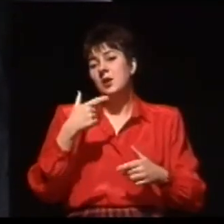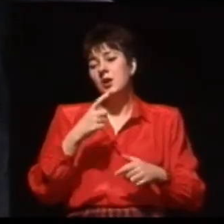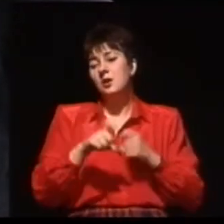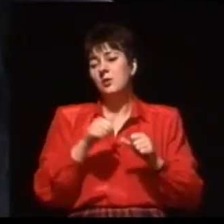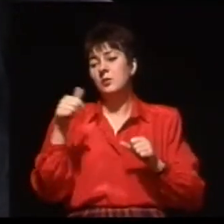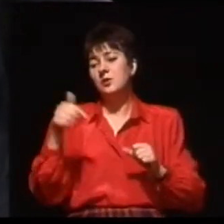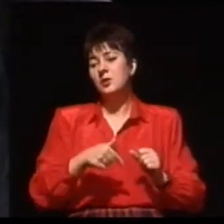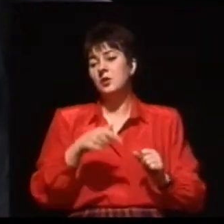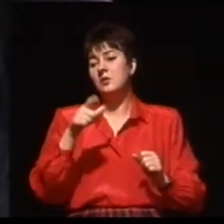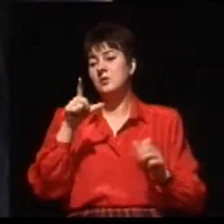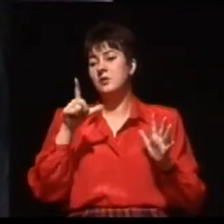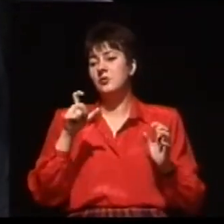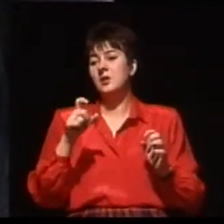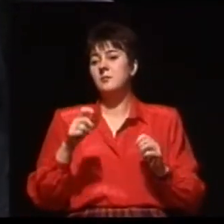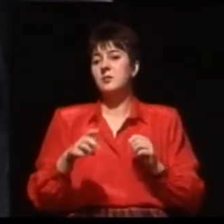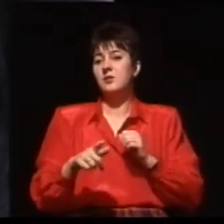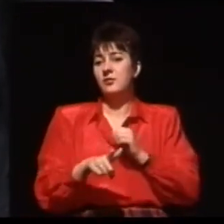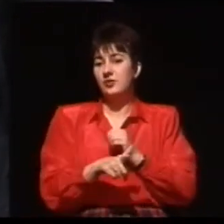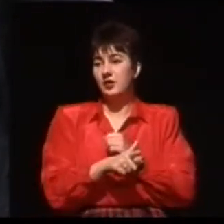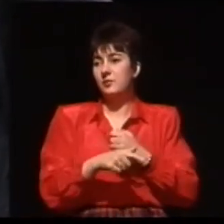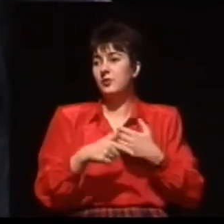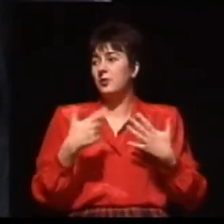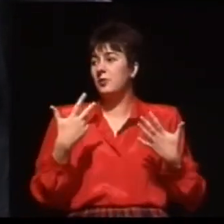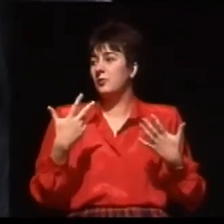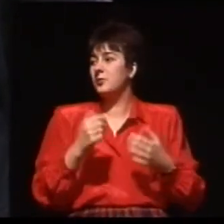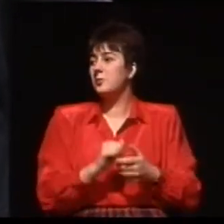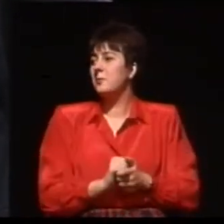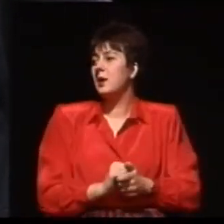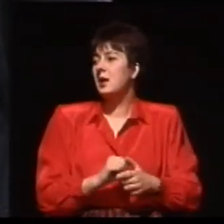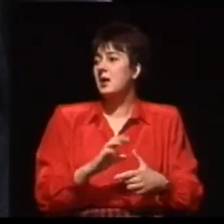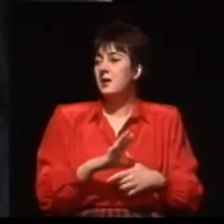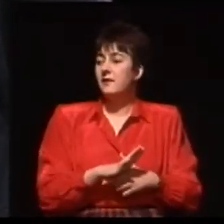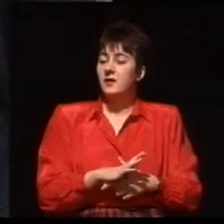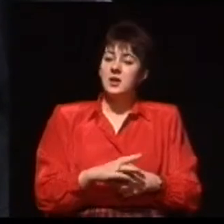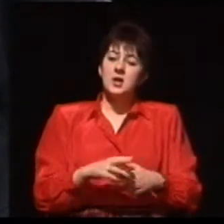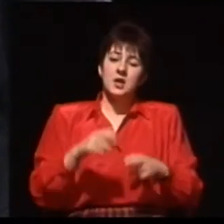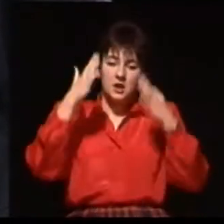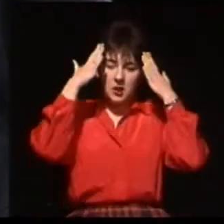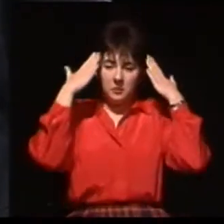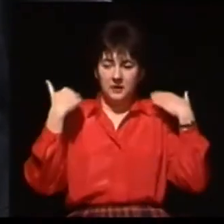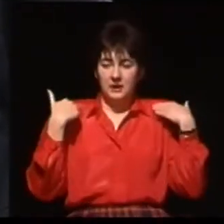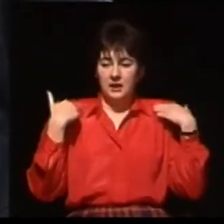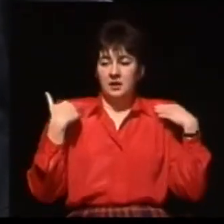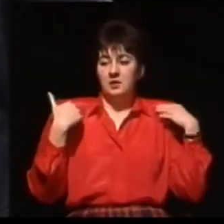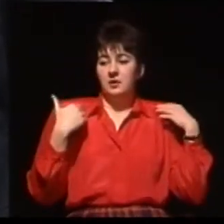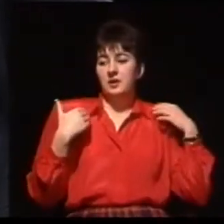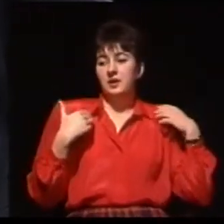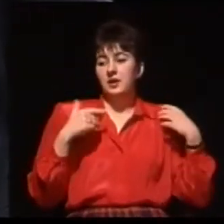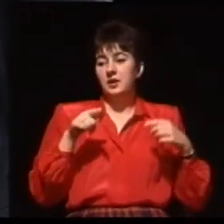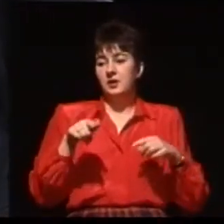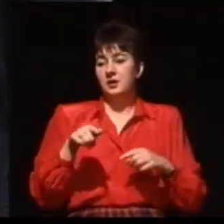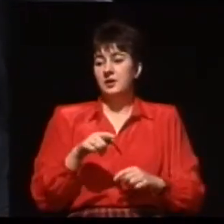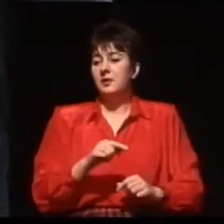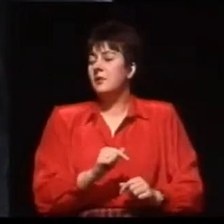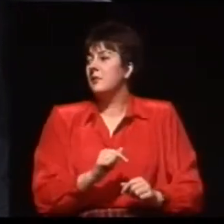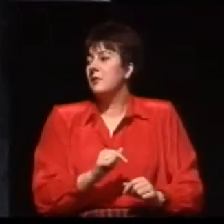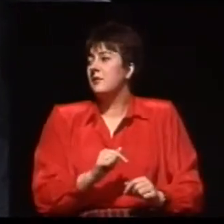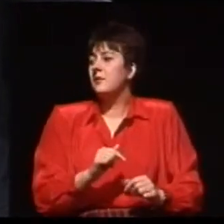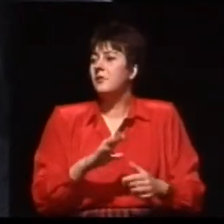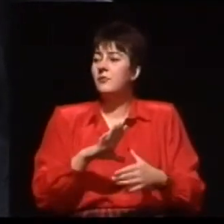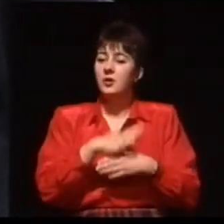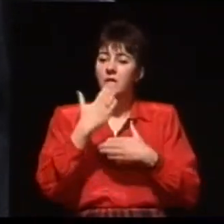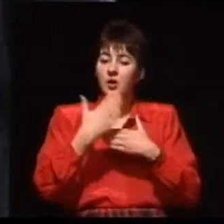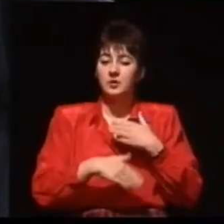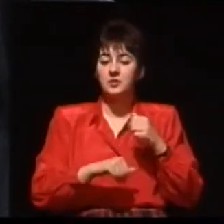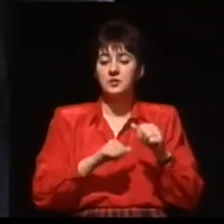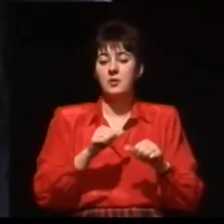czyli w warunkach szpitalnych to zjawisko zostało wykorzystane w końcu lat 50. przez